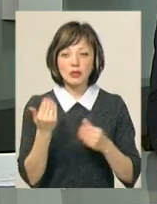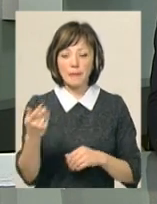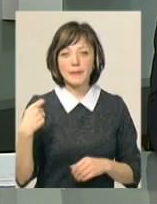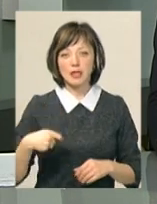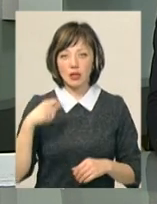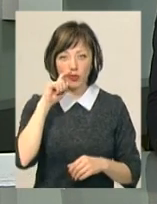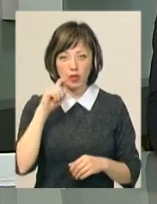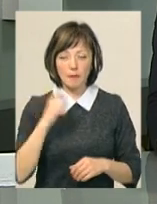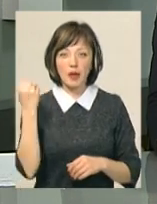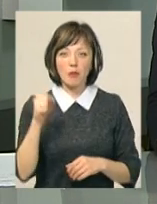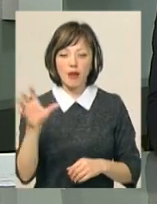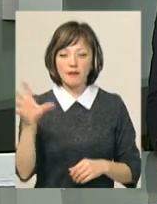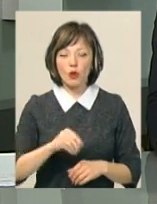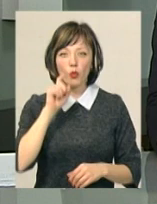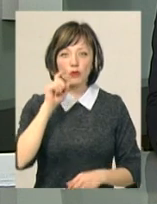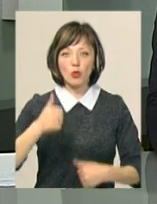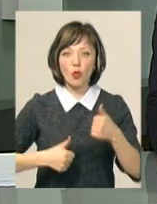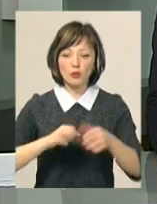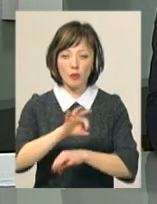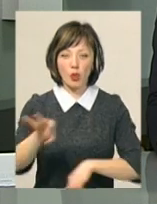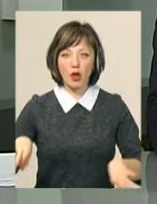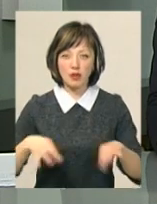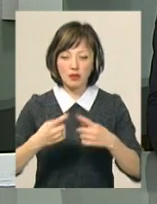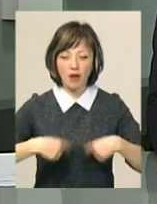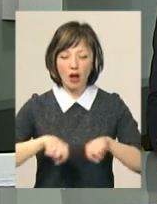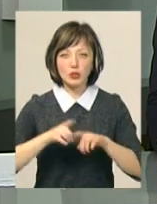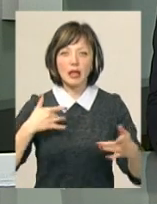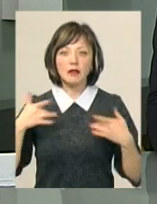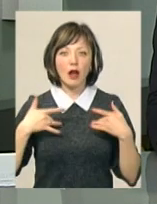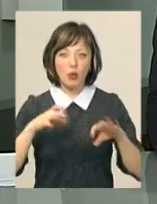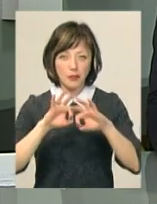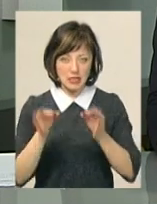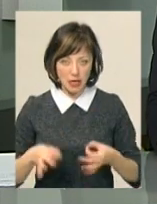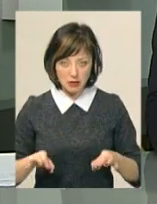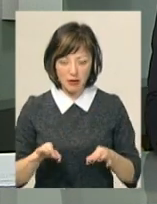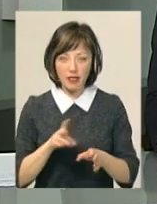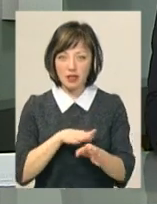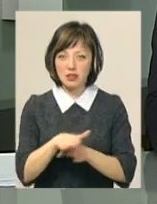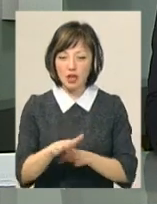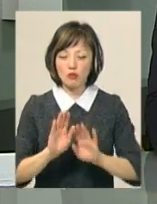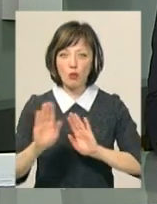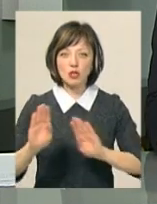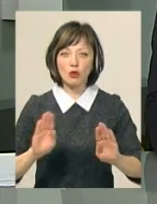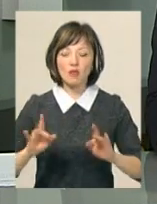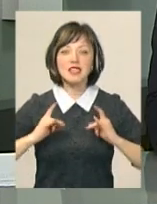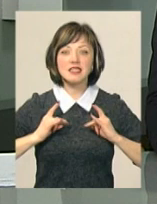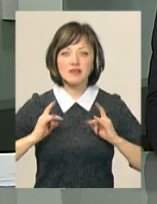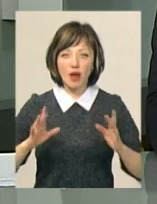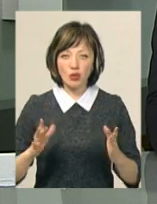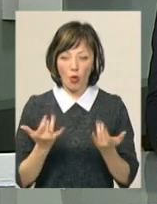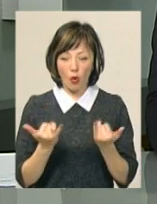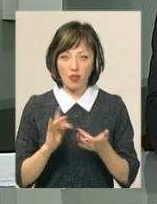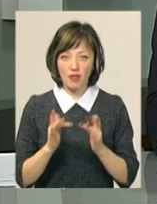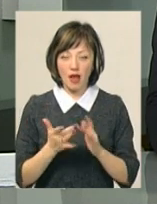-Гулевата перемогла у всеукраїнському конкурсі проєктів в галузі театрального мистецтва. На реалізацію постановки «Свято онлайн» вона